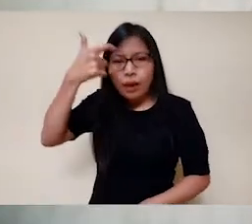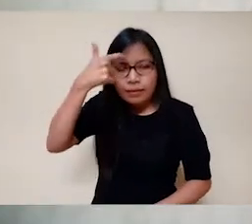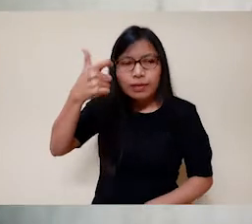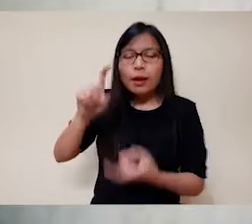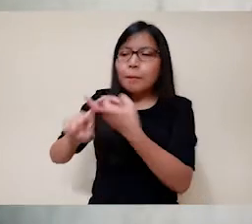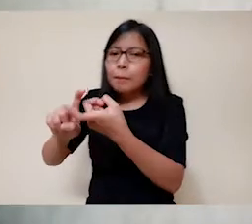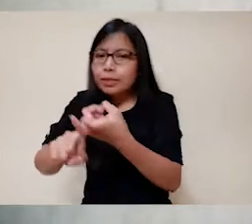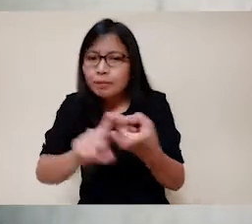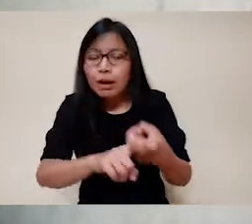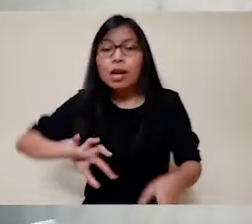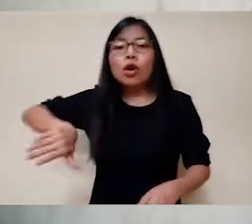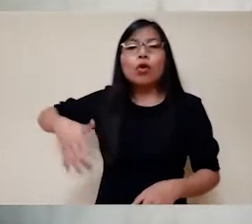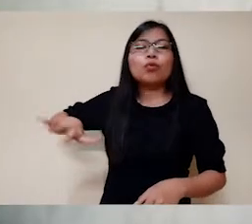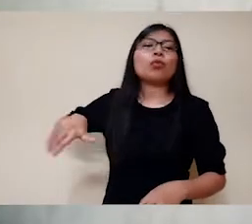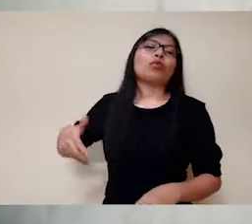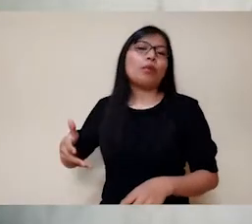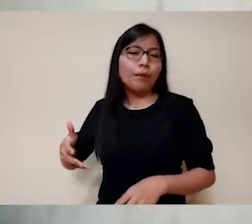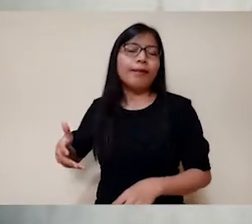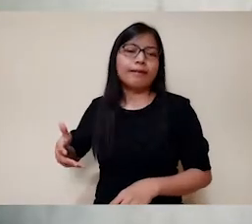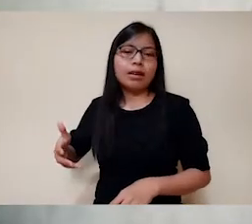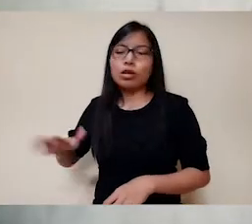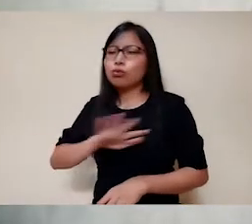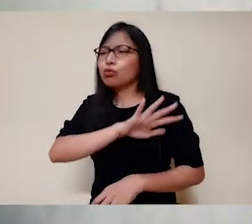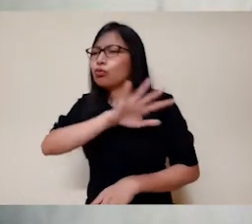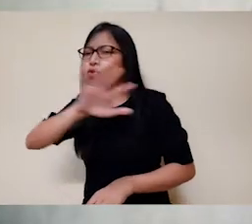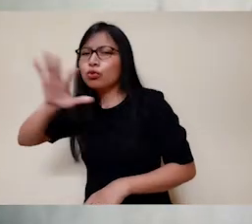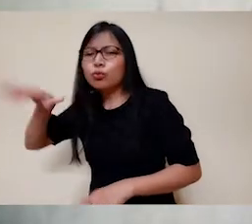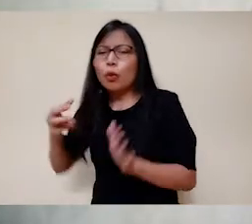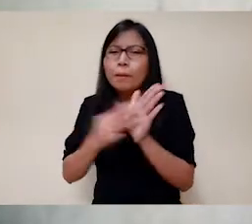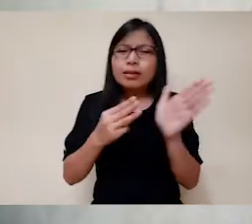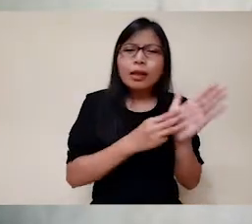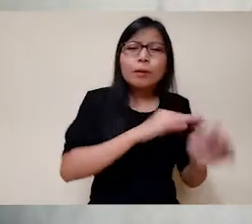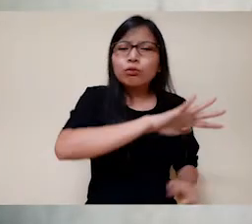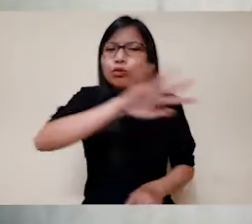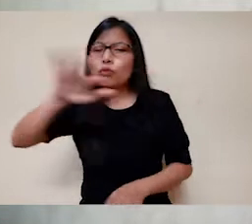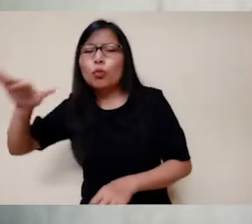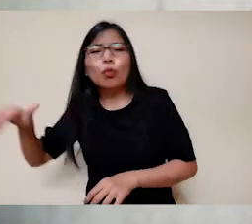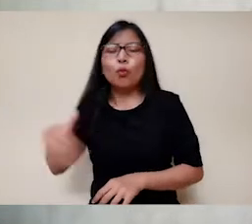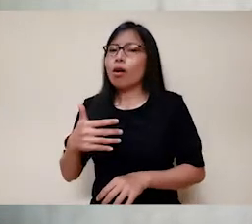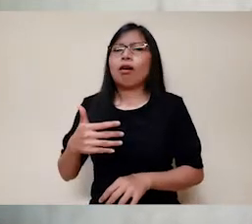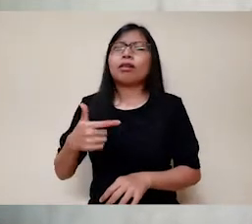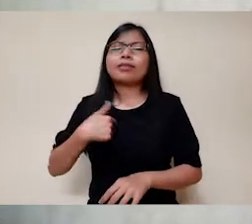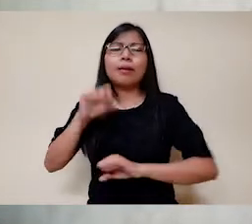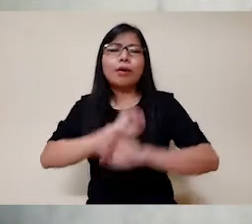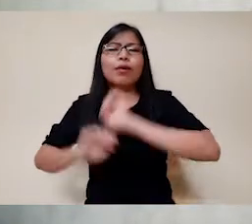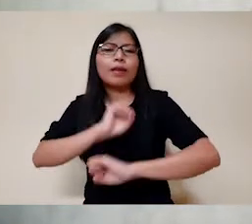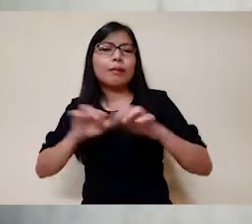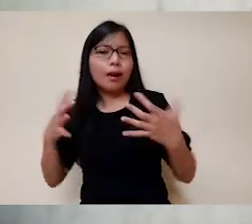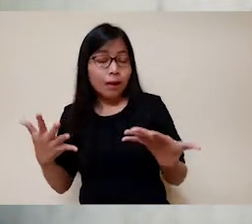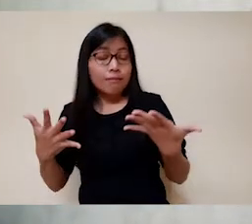bersama dengan keluarga saya, persoalan-persoalan yang sedang saya hadapi saat ini. Apa yang ingin Kristus kita